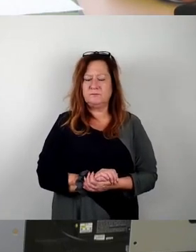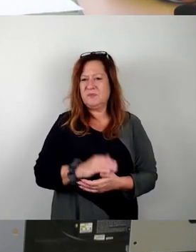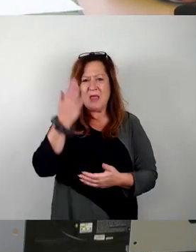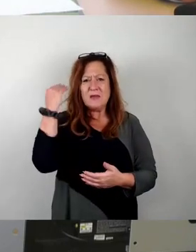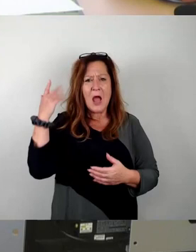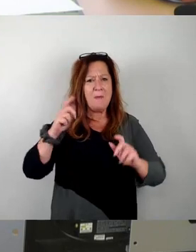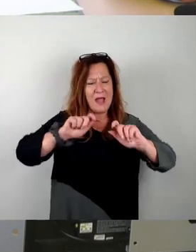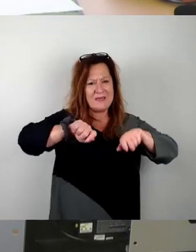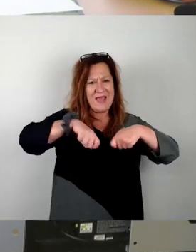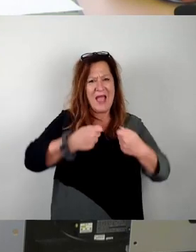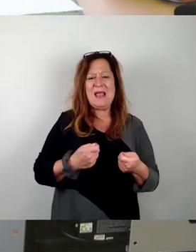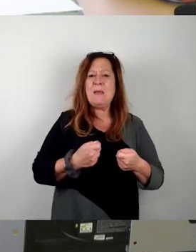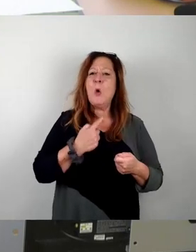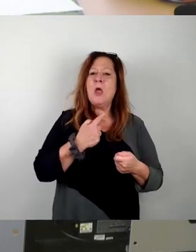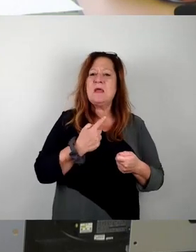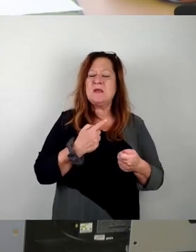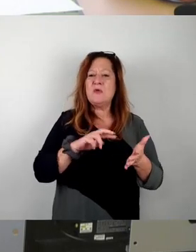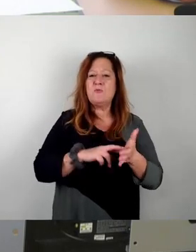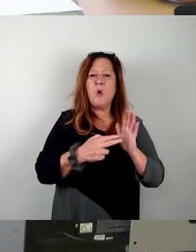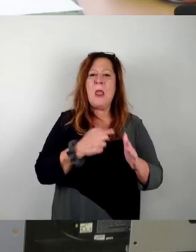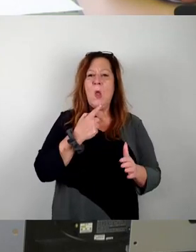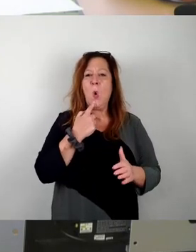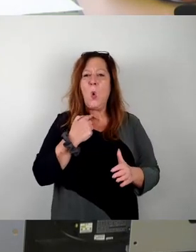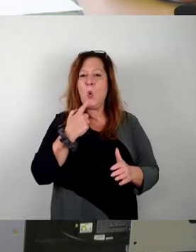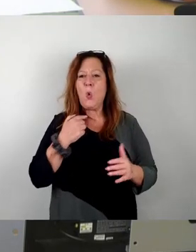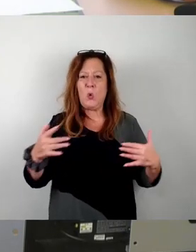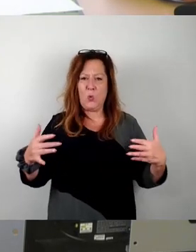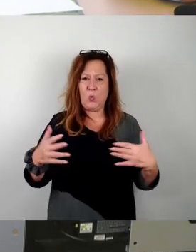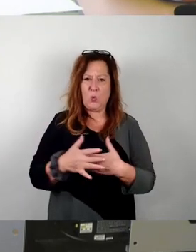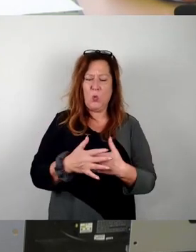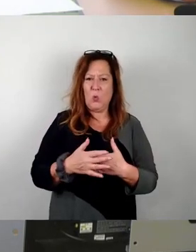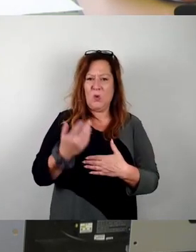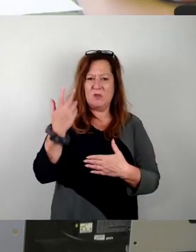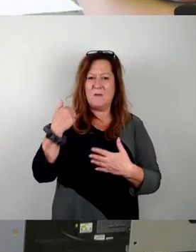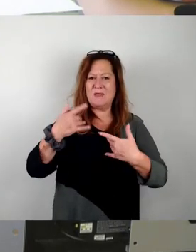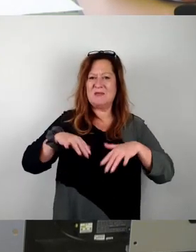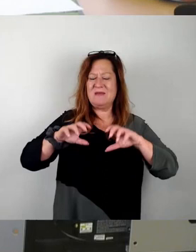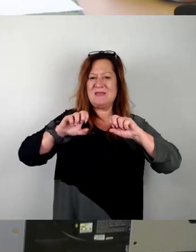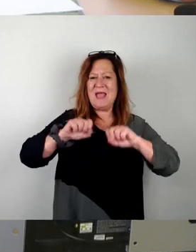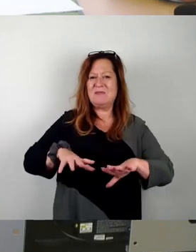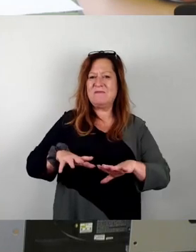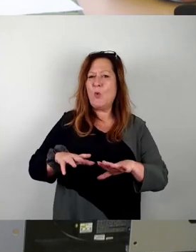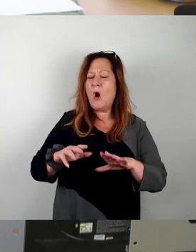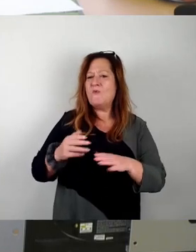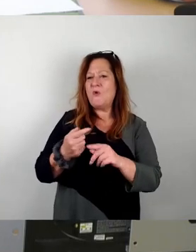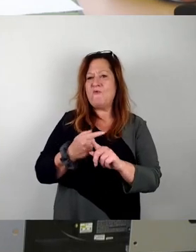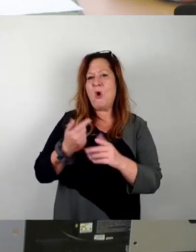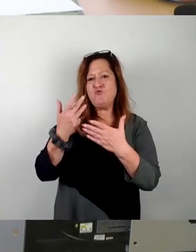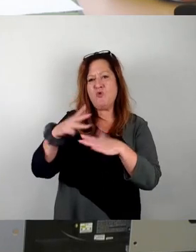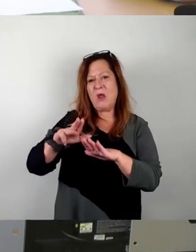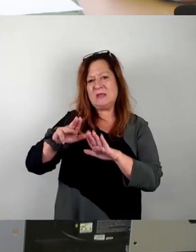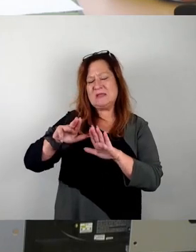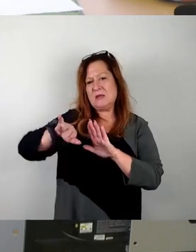Hochhausleitbild in Auftrag zu geben. Einen entsprechenden Entwurf hat es schon in den 90er Jahren gegeben, der aber auch nie zur Beschlussfassung